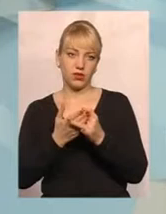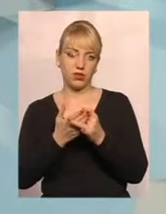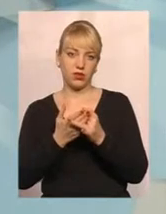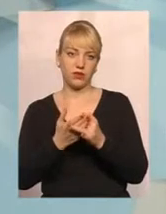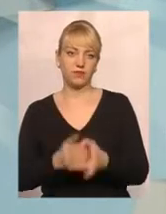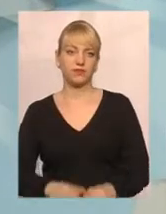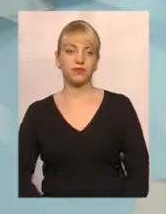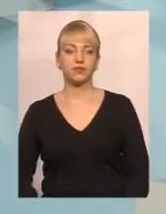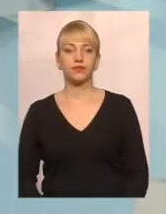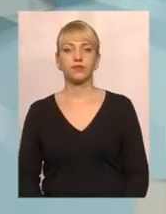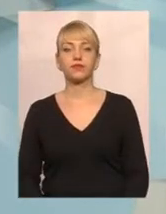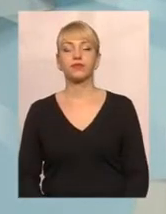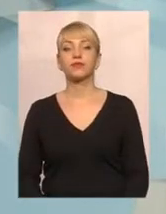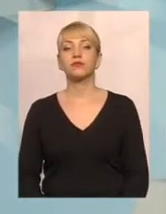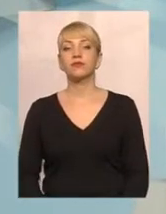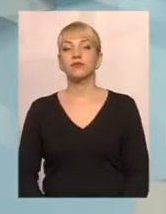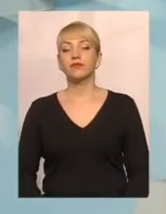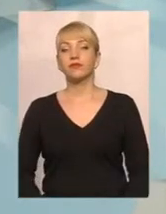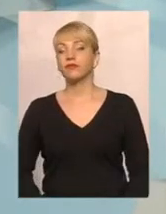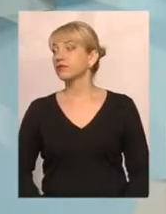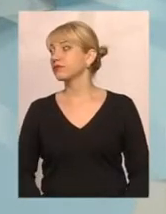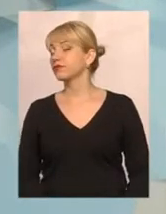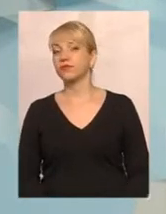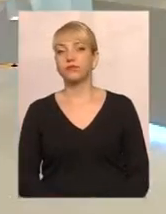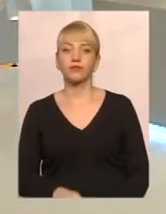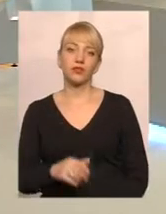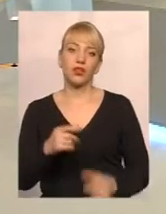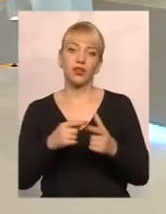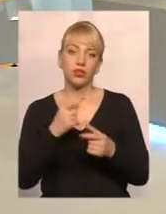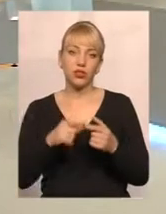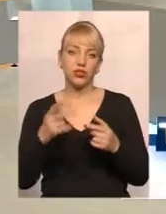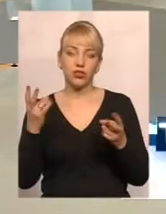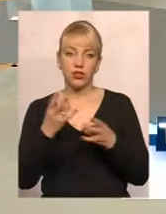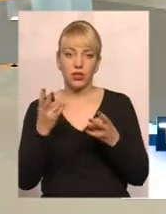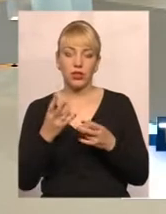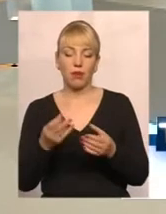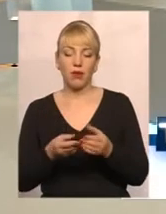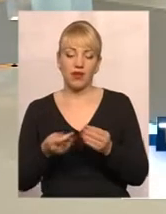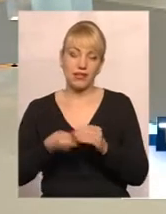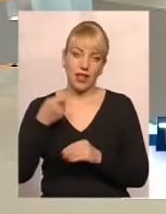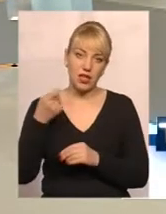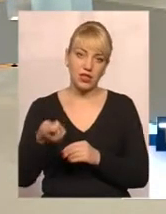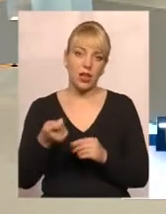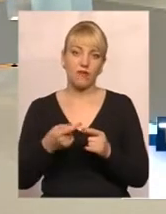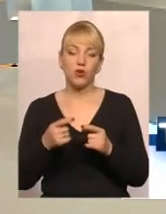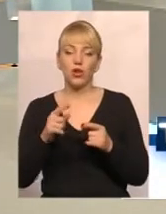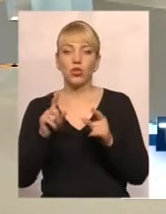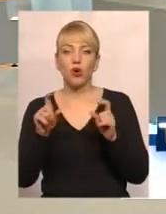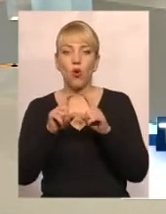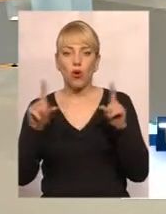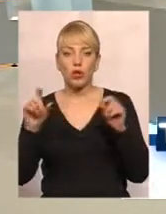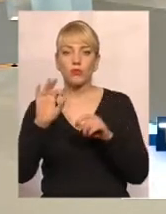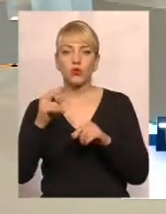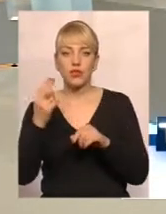там проживала. Разом з тим, треба принести заяву або ж повідомити органи соціального захисту, що ця квартира продана,